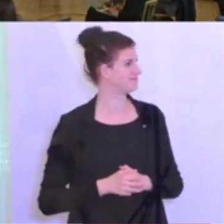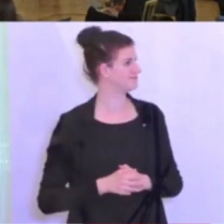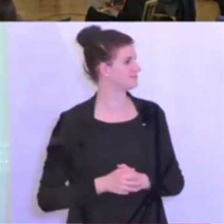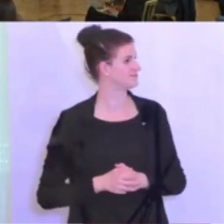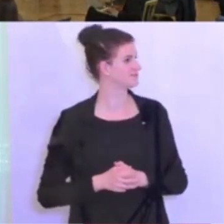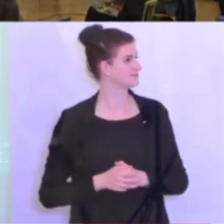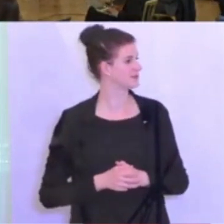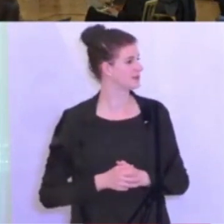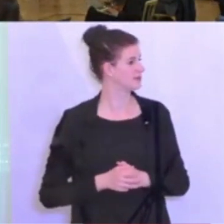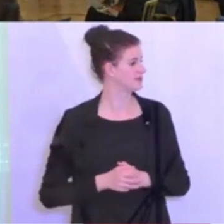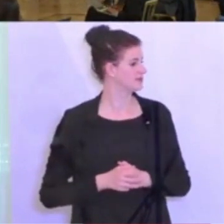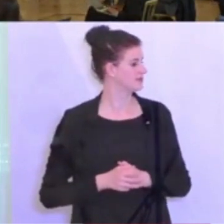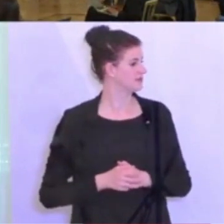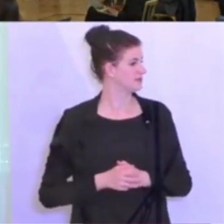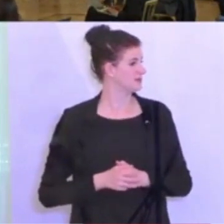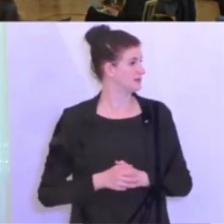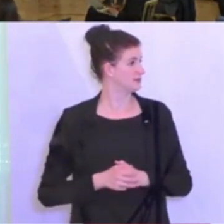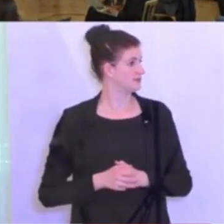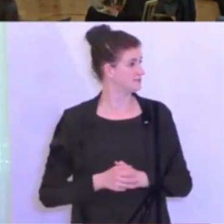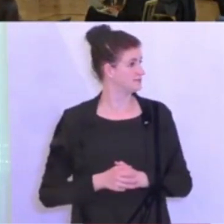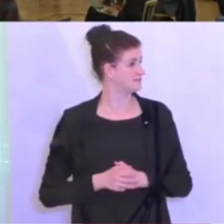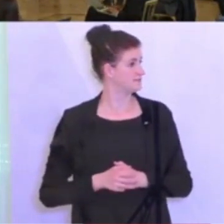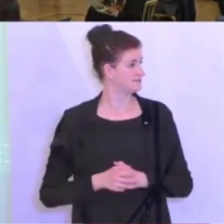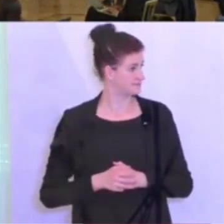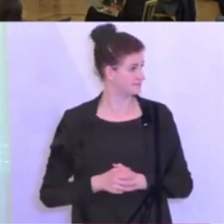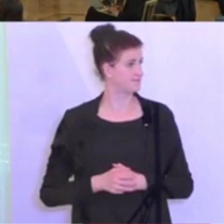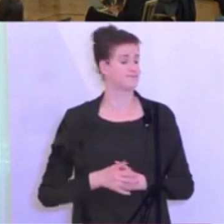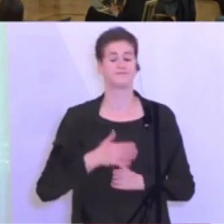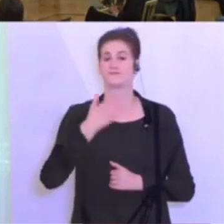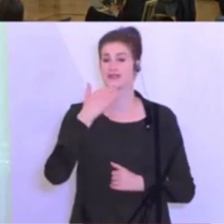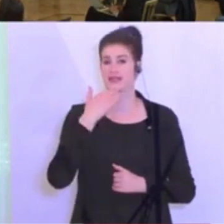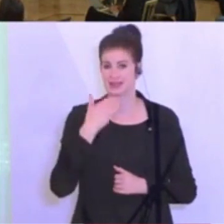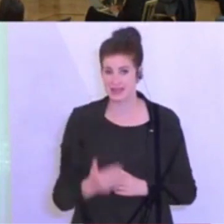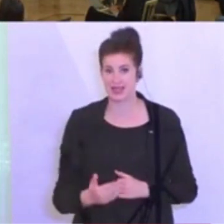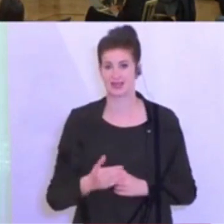Ja, Dankeschön. Wenn wir das unter einem Meter zusammenschieben würden, würden wir es schon brauchen.